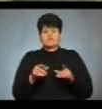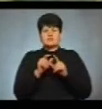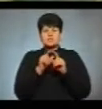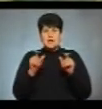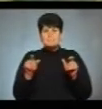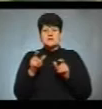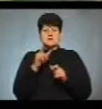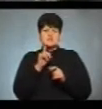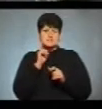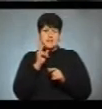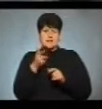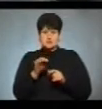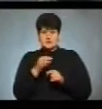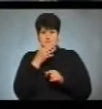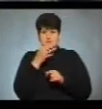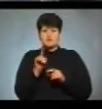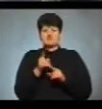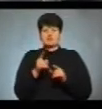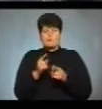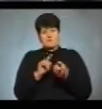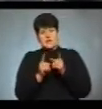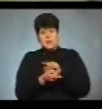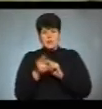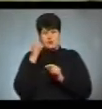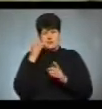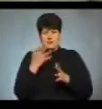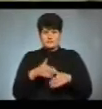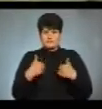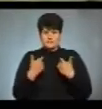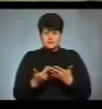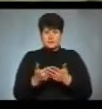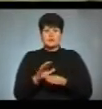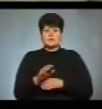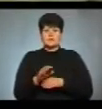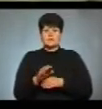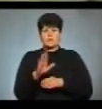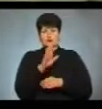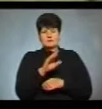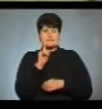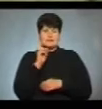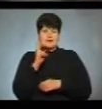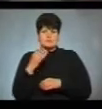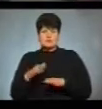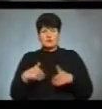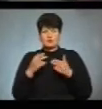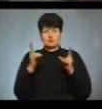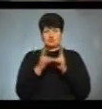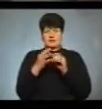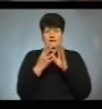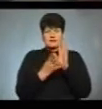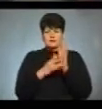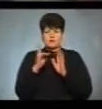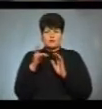пояснили, чому передумали звертатись. За словами представника штабу Зеленського Данила Гетманцева, Володимир Зеленський пропонує зустріч 19